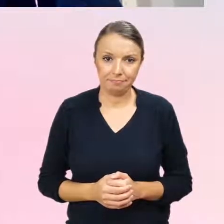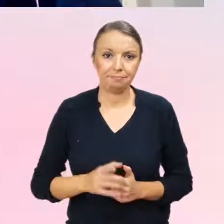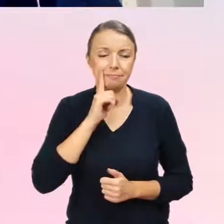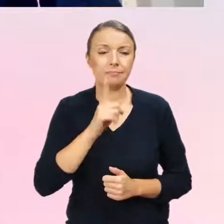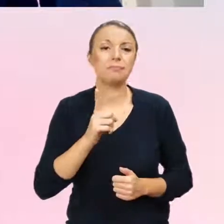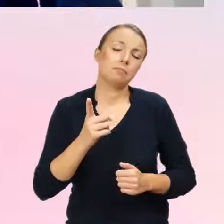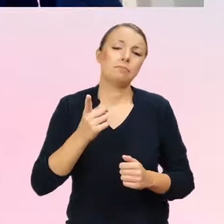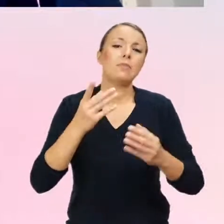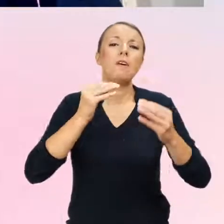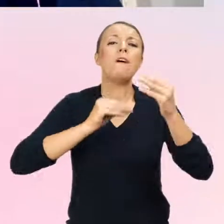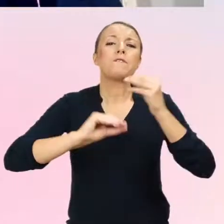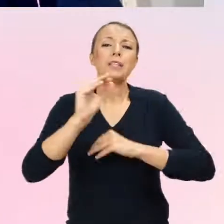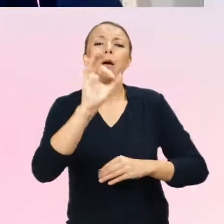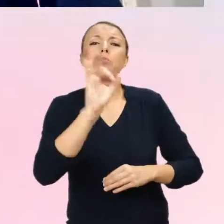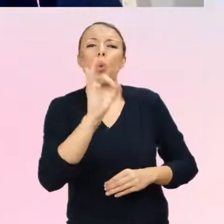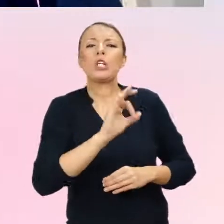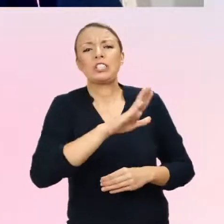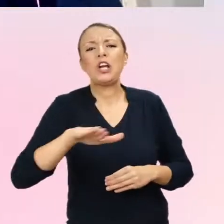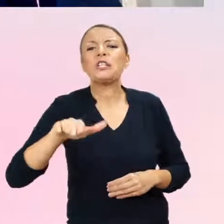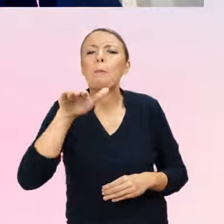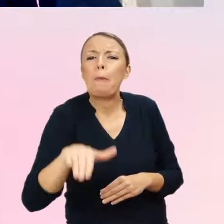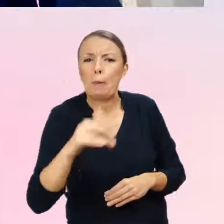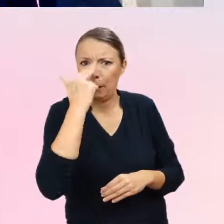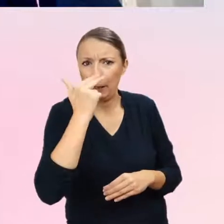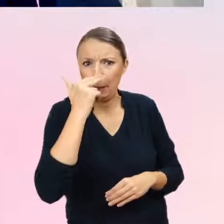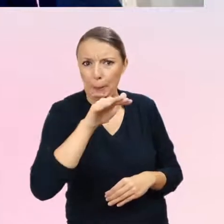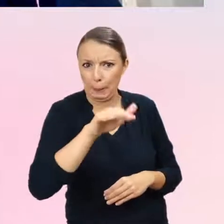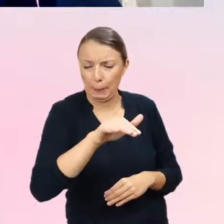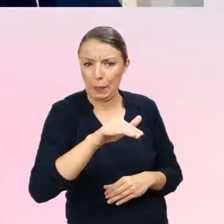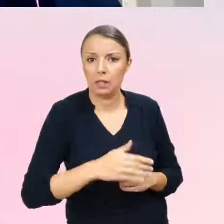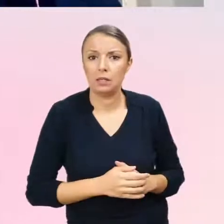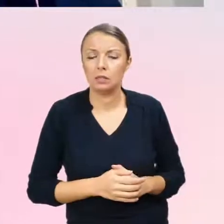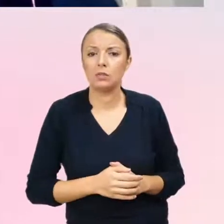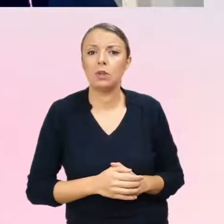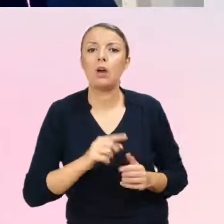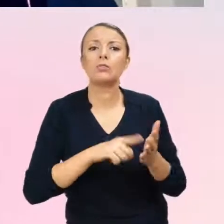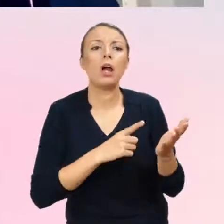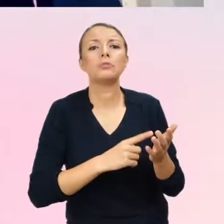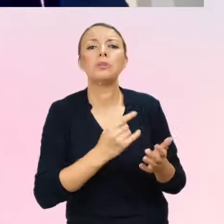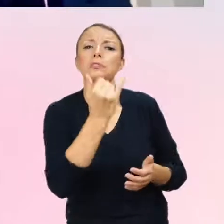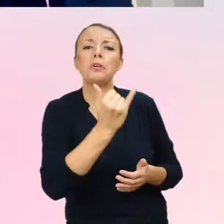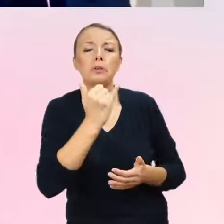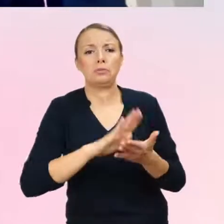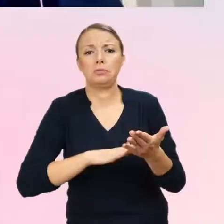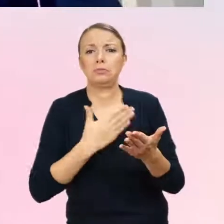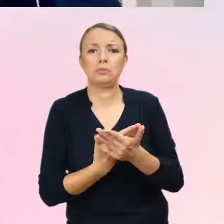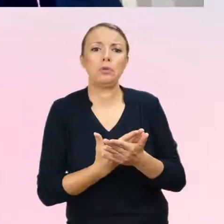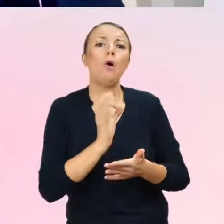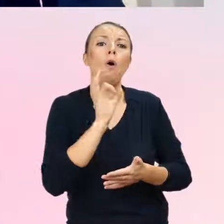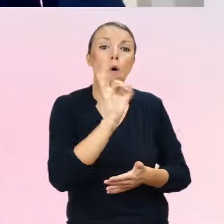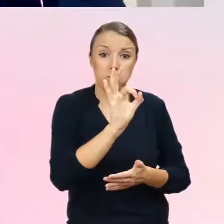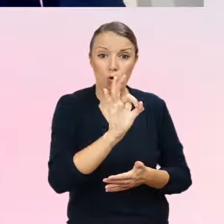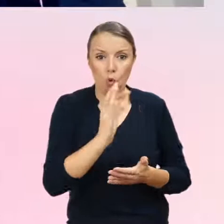małych przeciwna identyfikacja płci niż płeć